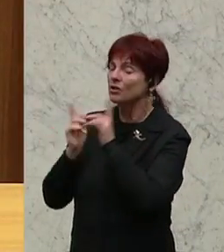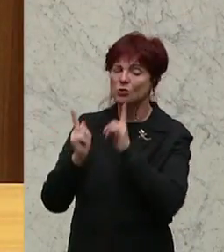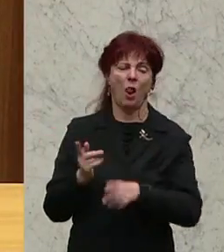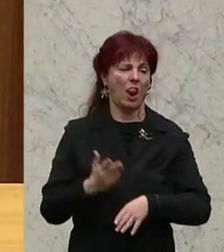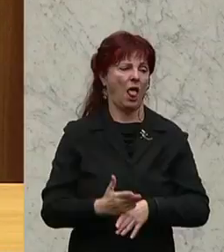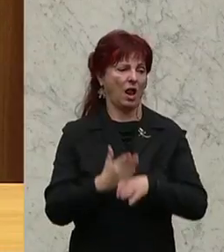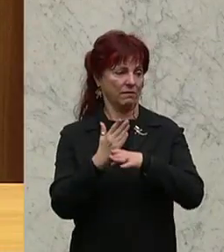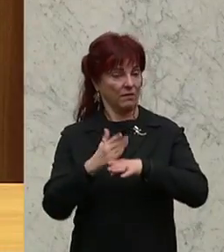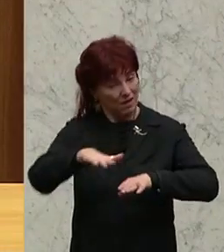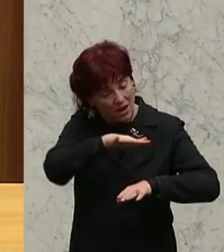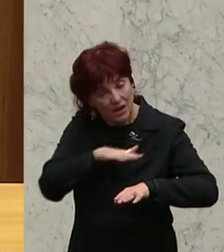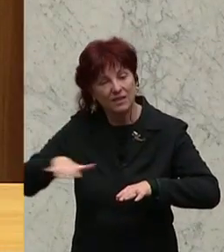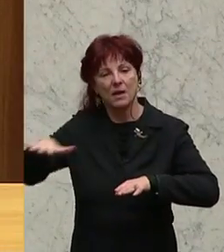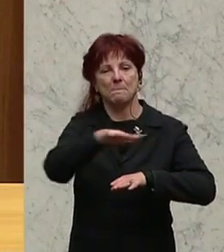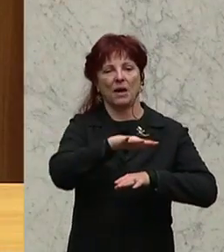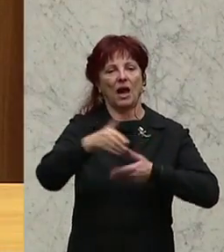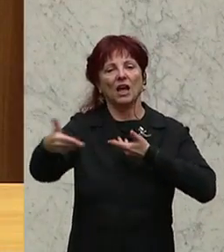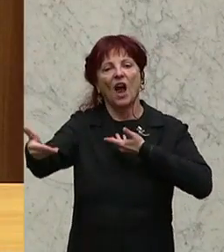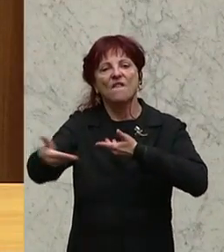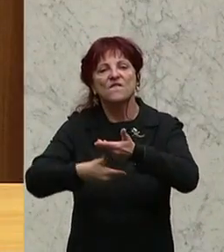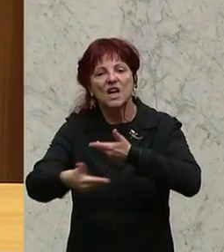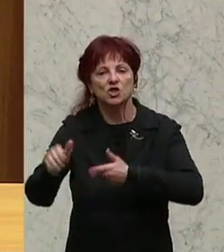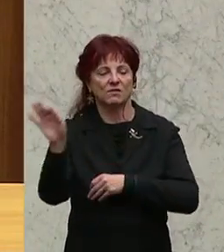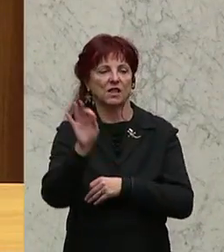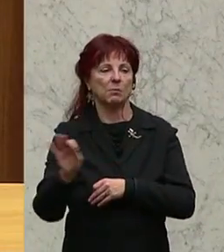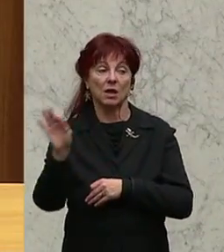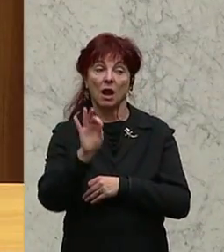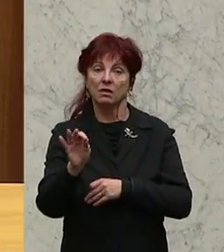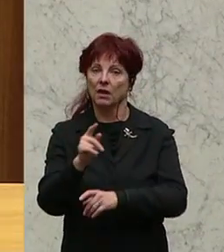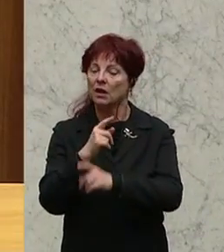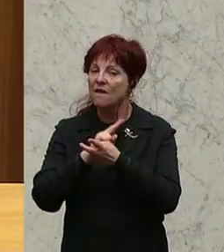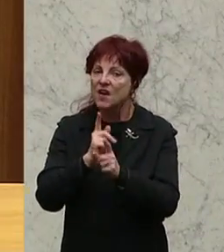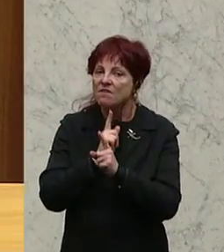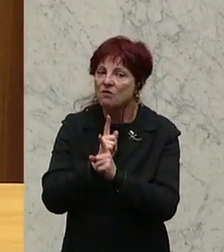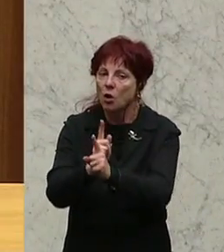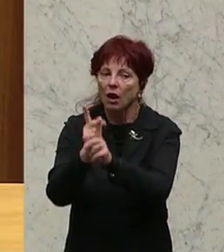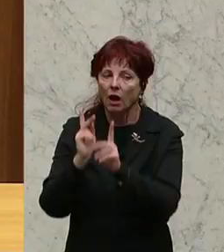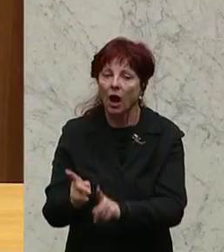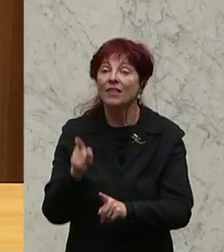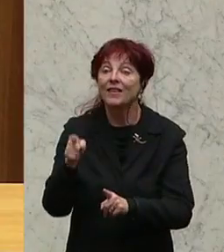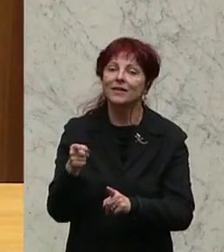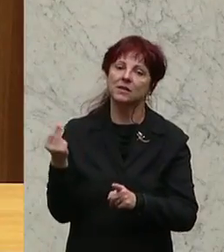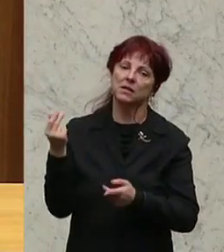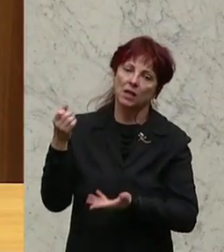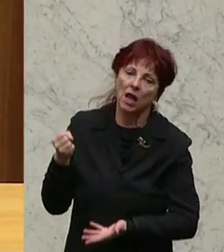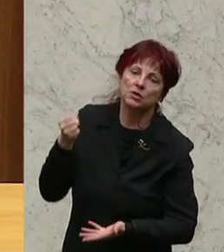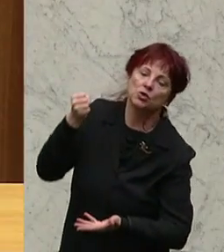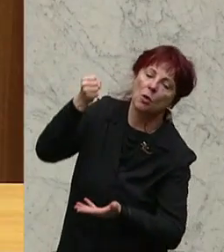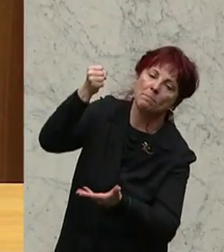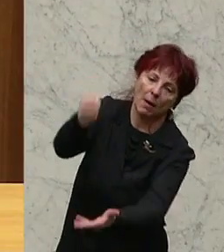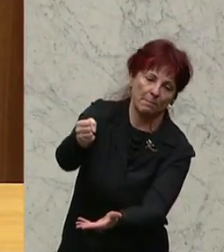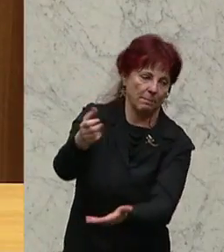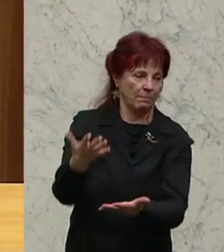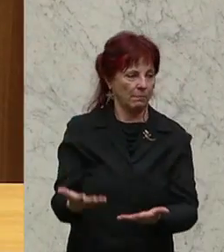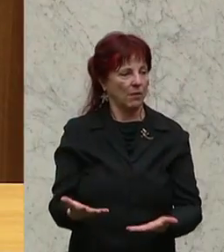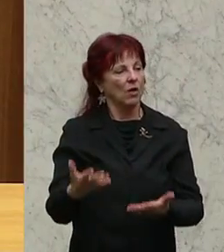hier also in dem Bereich Kriminalitätsverfolgung, gerade bei Wirtschaftskriminalität, hier diese Mittel, die da freigespielt worden sind, für